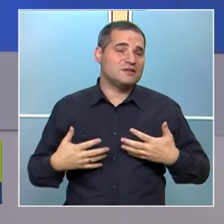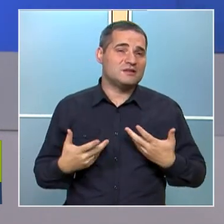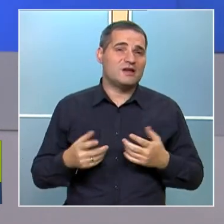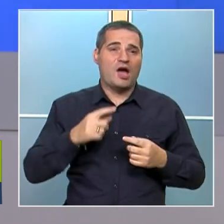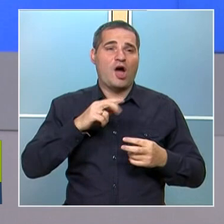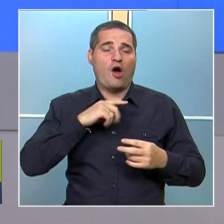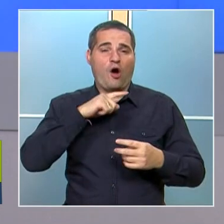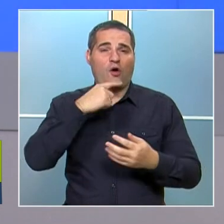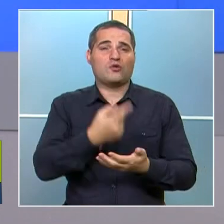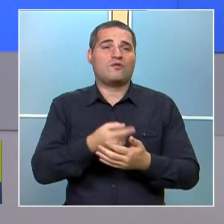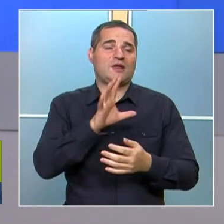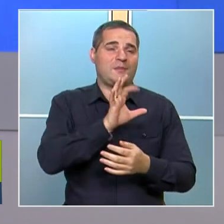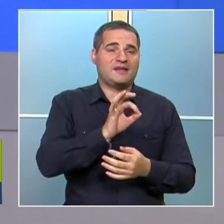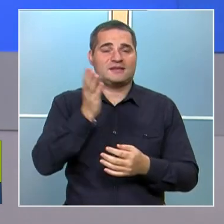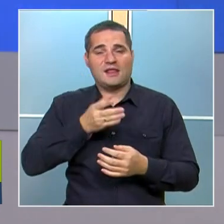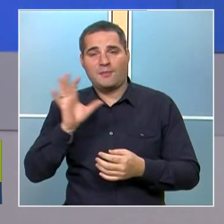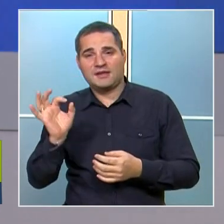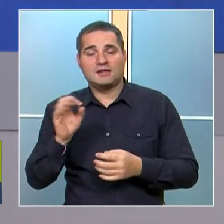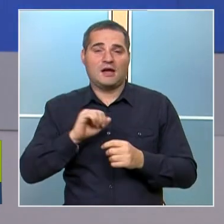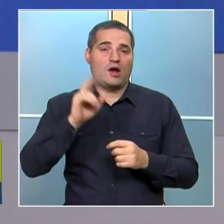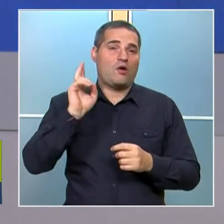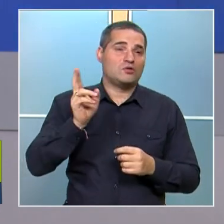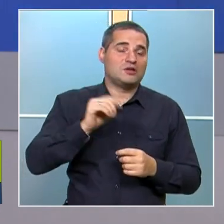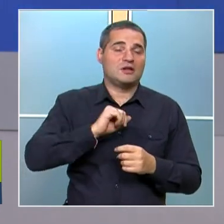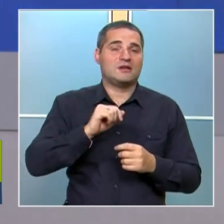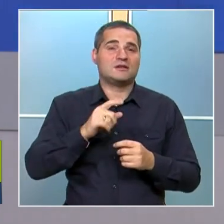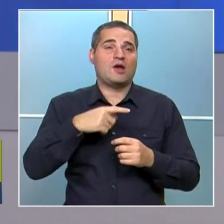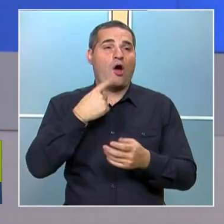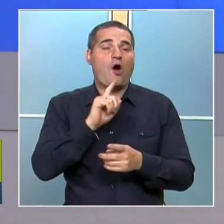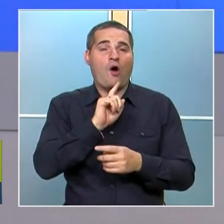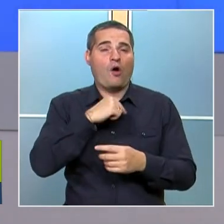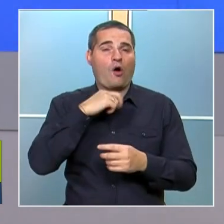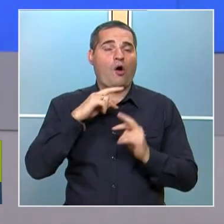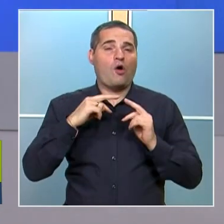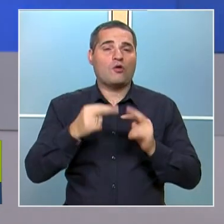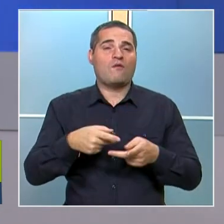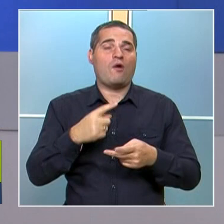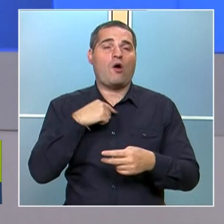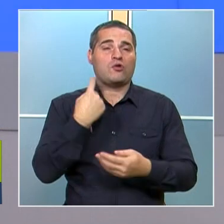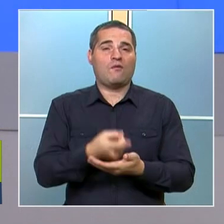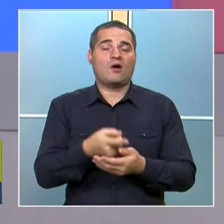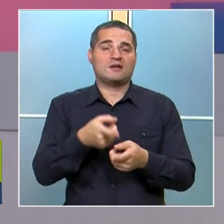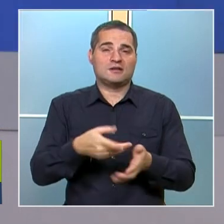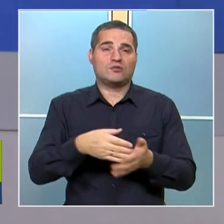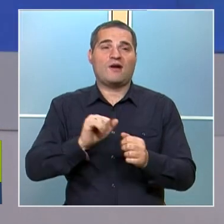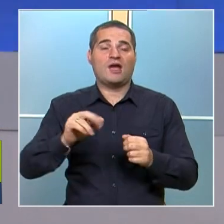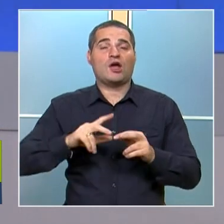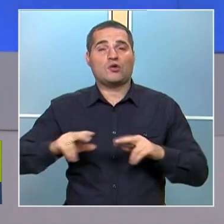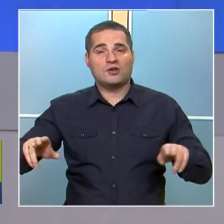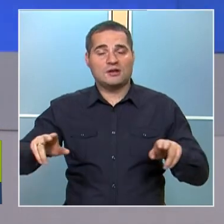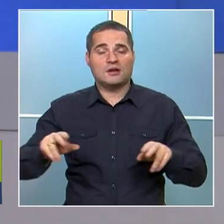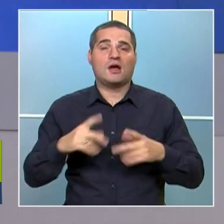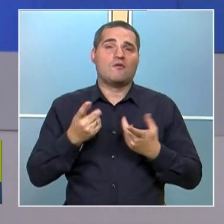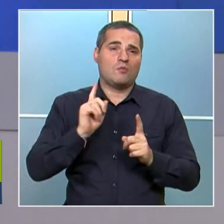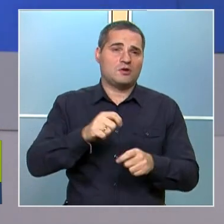отговорността е 50 на 50. Т.е. и учителите са отговорни за това, и родителите са отговорни. Какво може да се